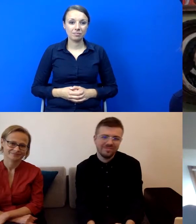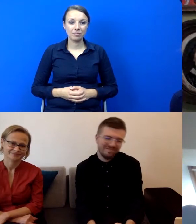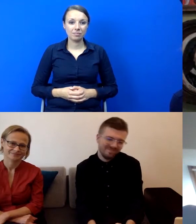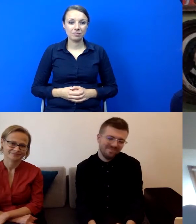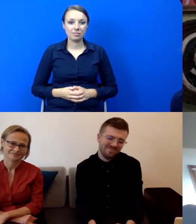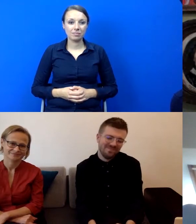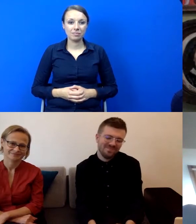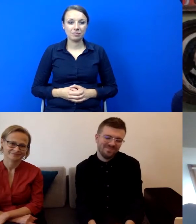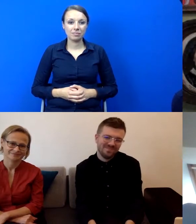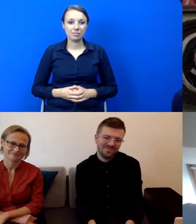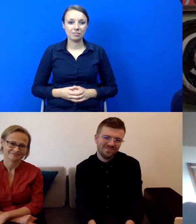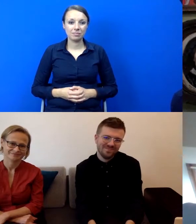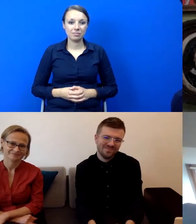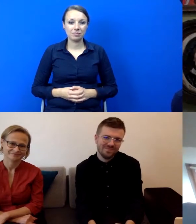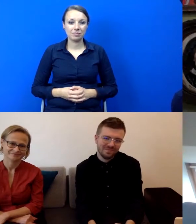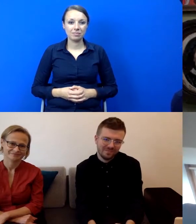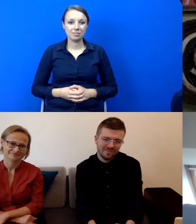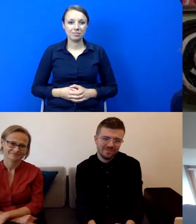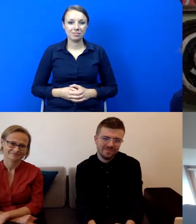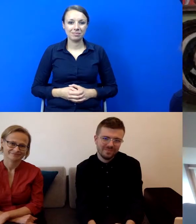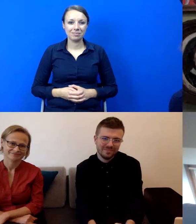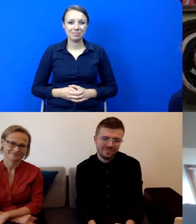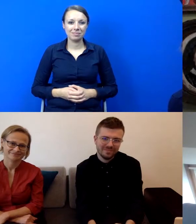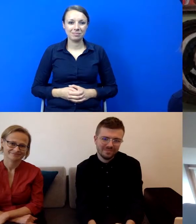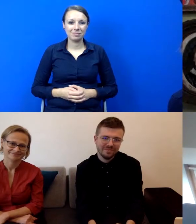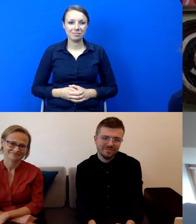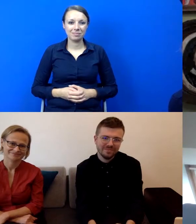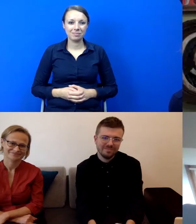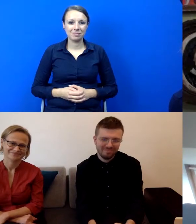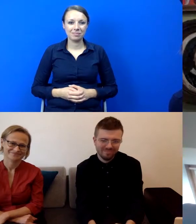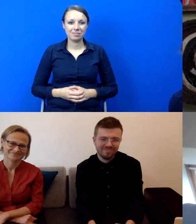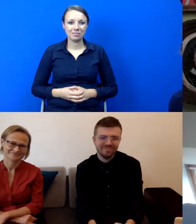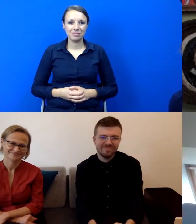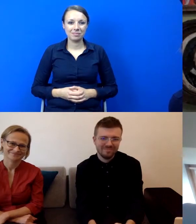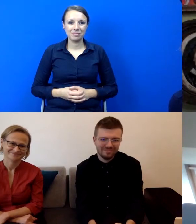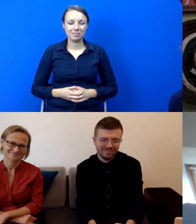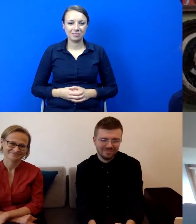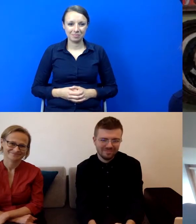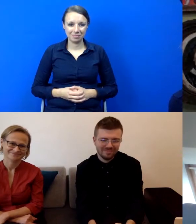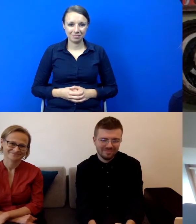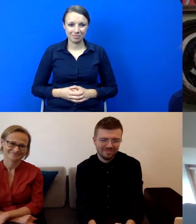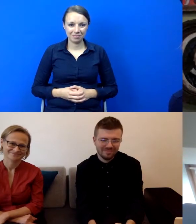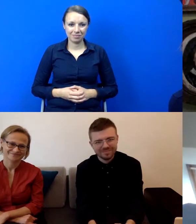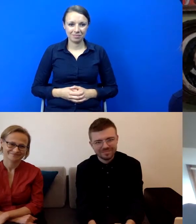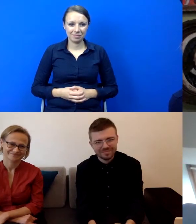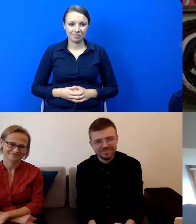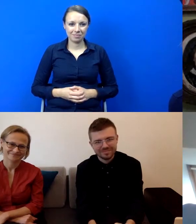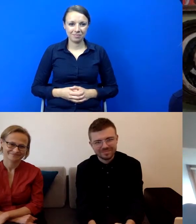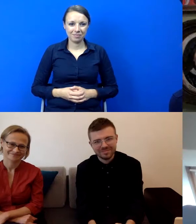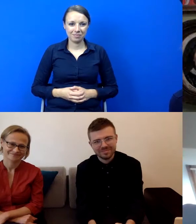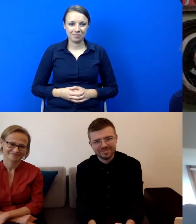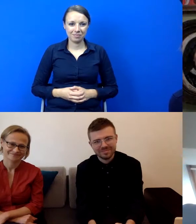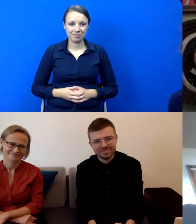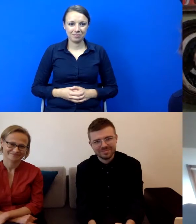Zapraszamy wszystkich głuchych, żeby tłum nie przychodzili do zachęty. Bardzo wszystkim dziękuję za udział w dzisiejszym spotkaniu. Dziękuję